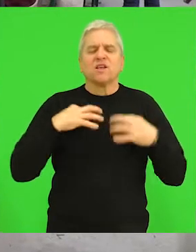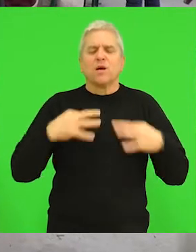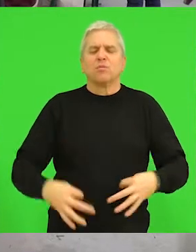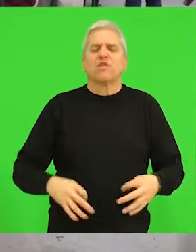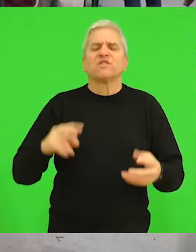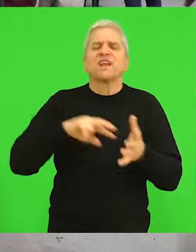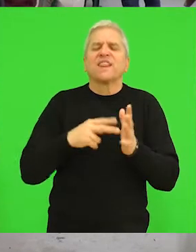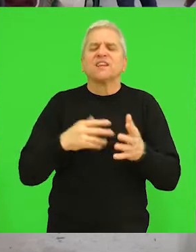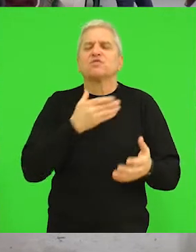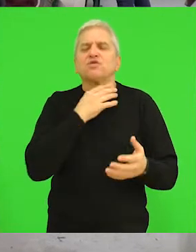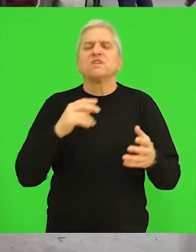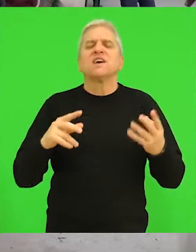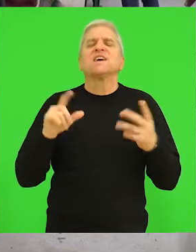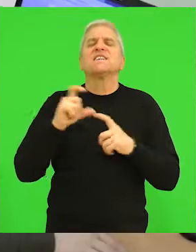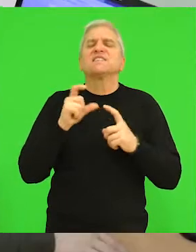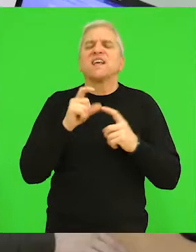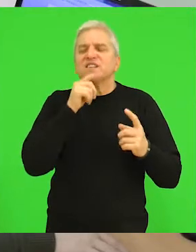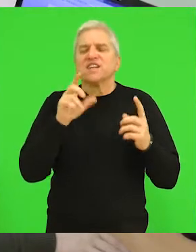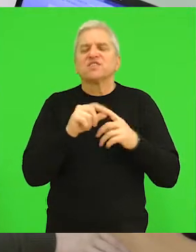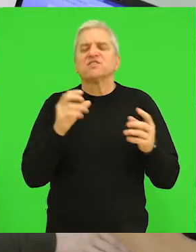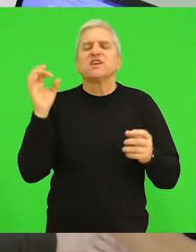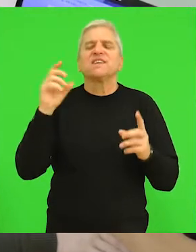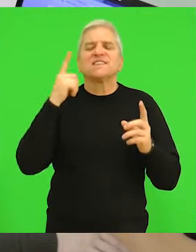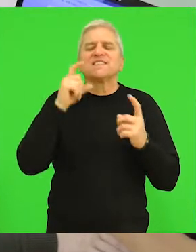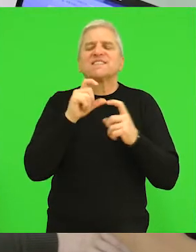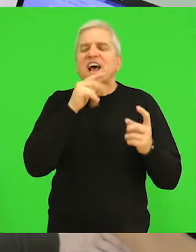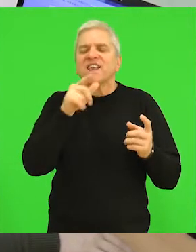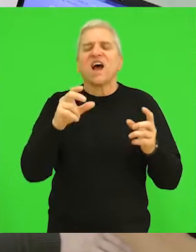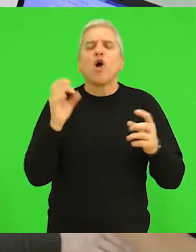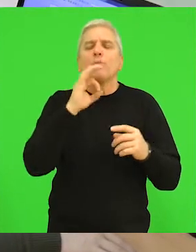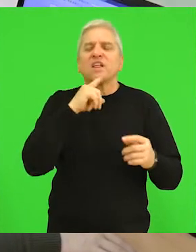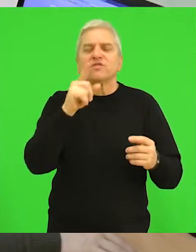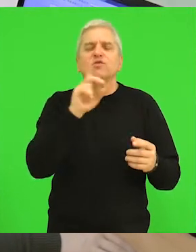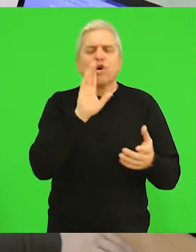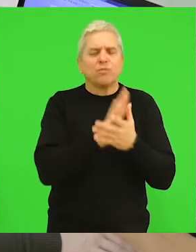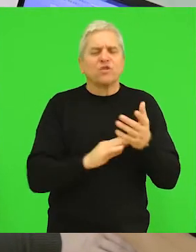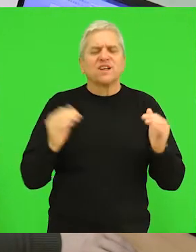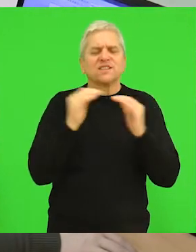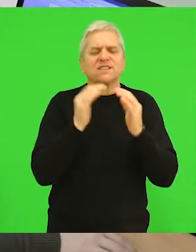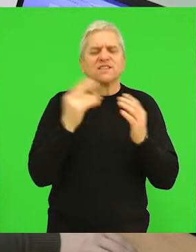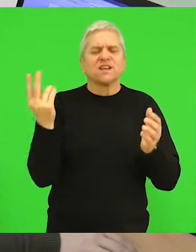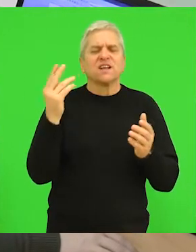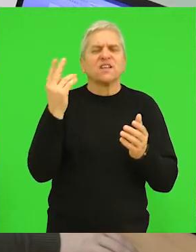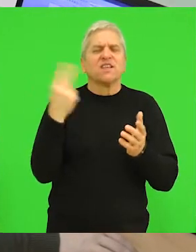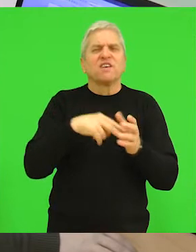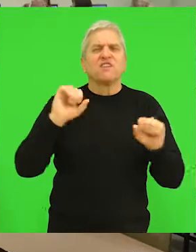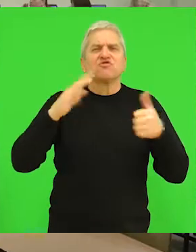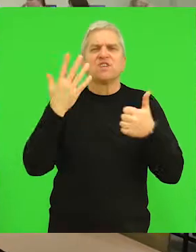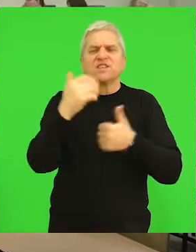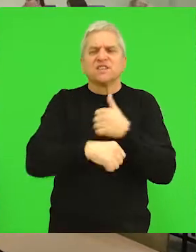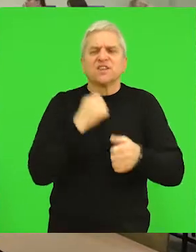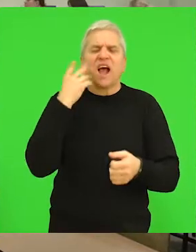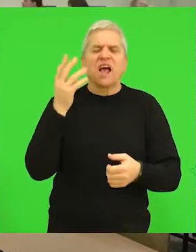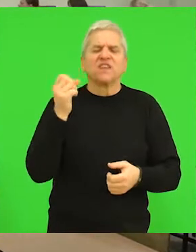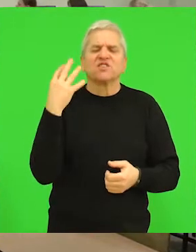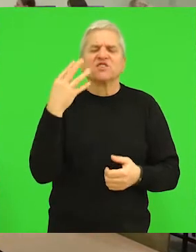tehničke škole Bečeji, Slađana Šimić i Sanja Obradović. Reč je o saradnji koja je započeta 2016. godine, kada